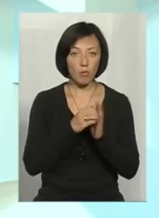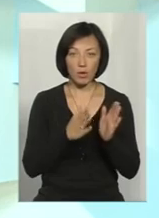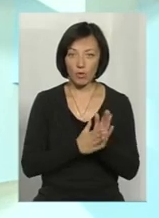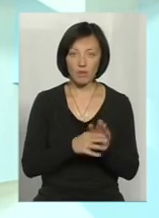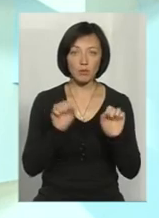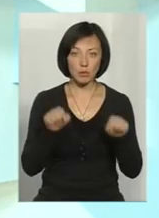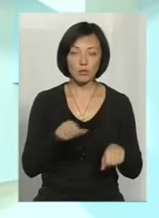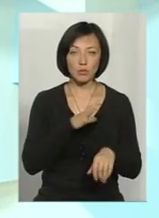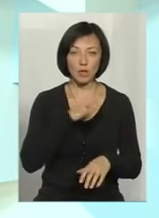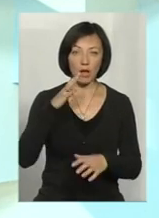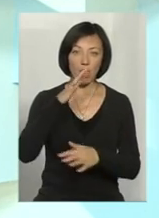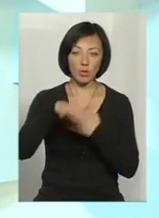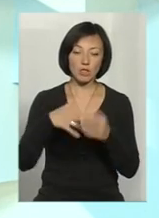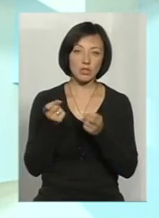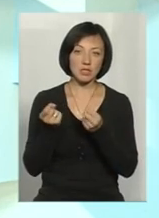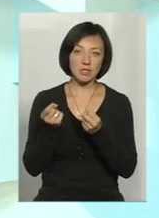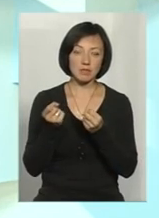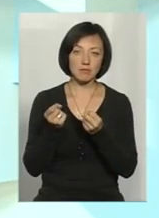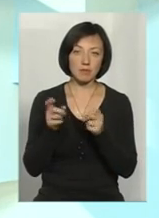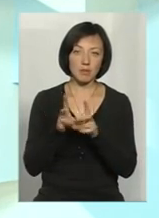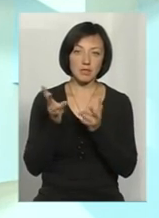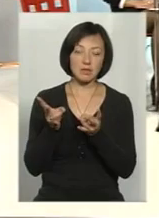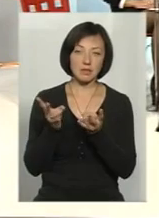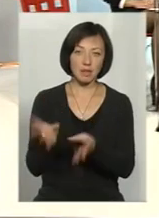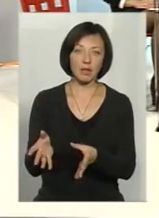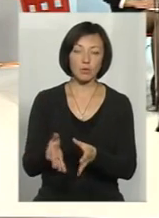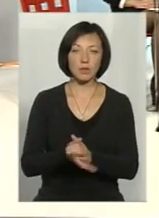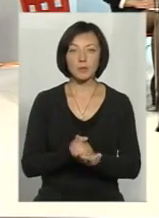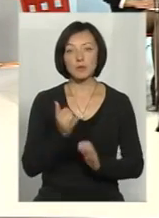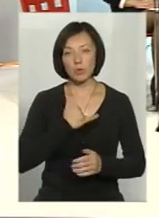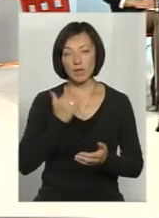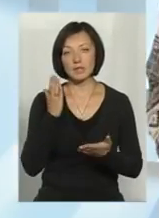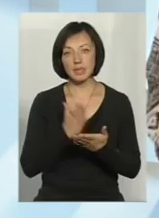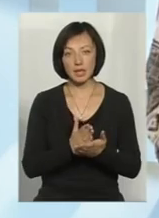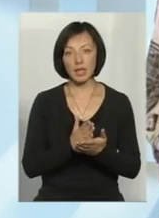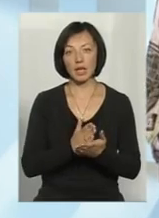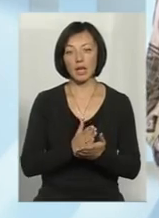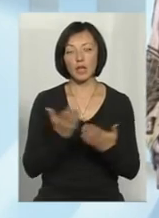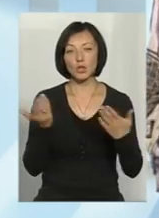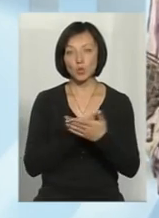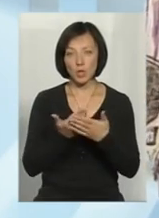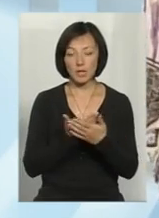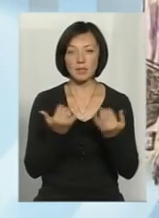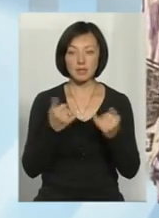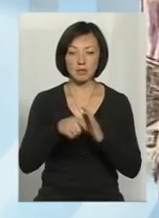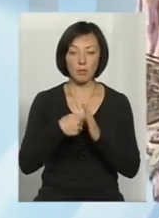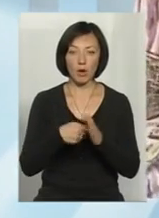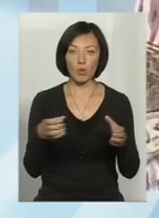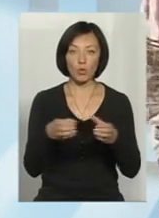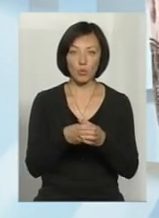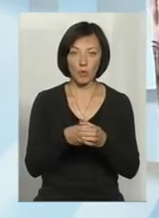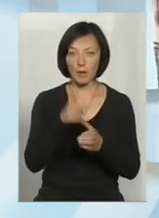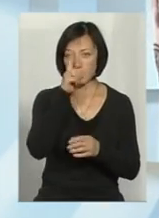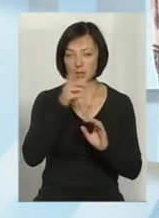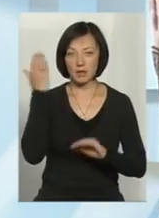і можуть бути хаотично закинуті. До речі, в нас з приводу цього є сюжет. Ми зі знімальною групою